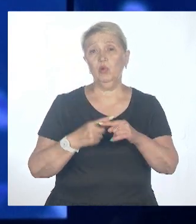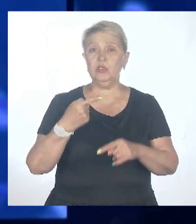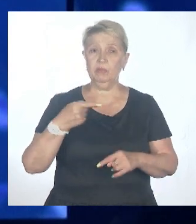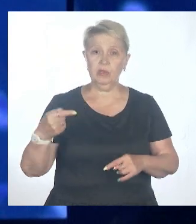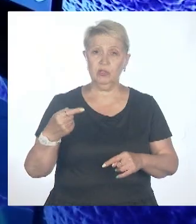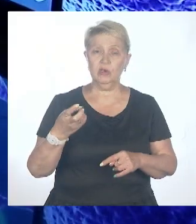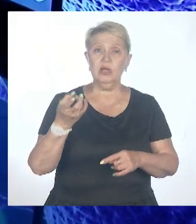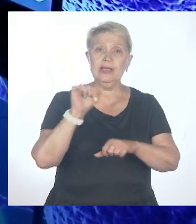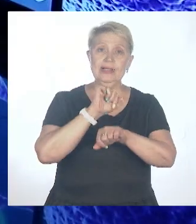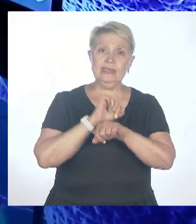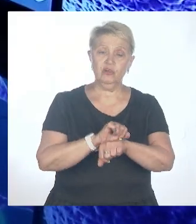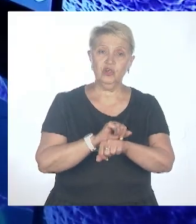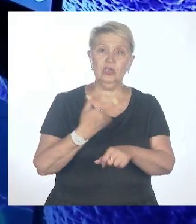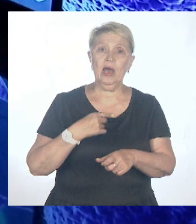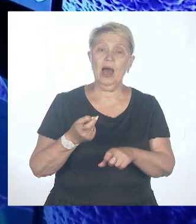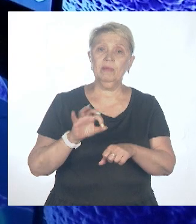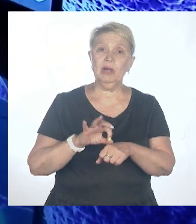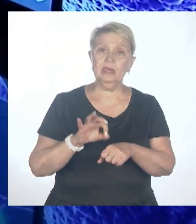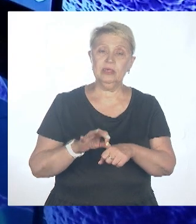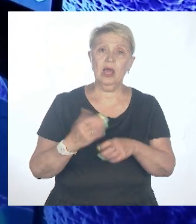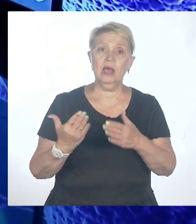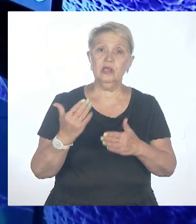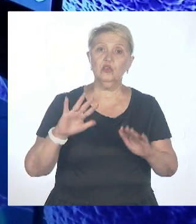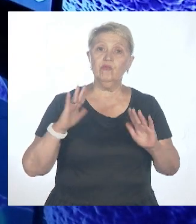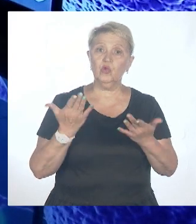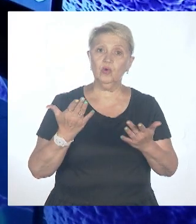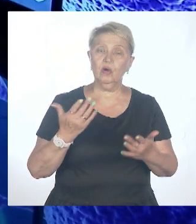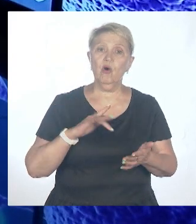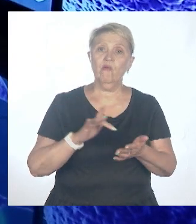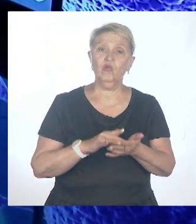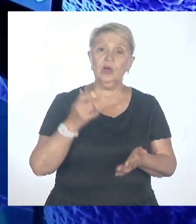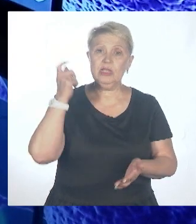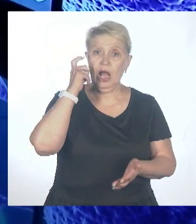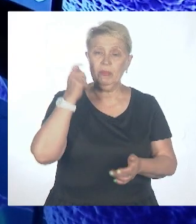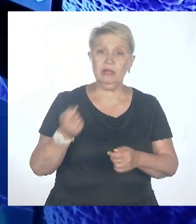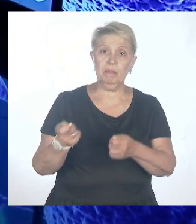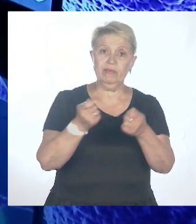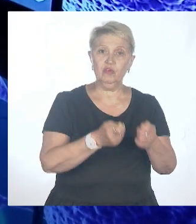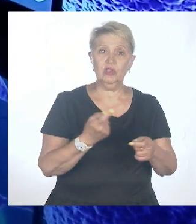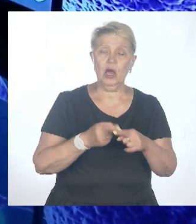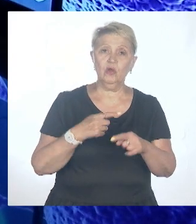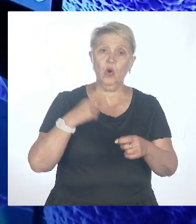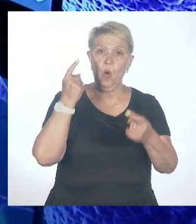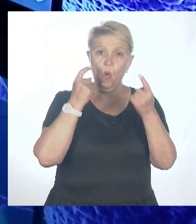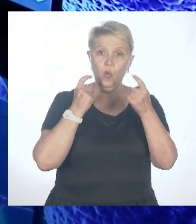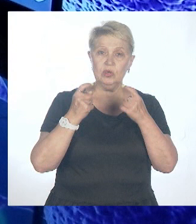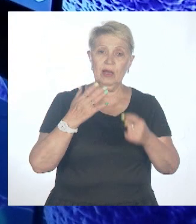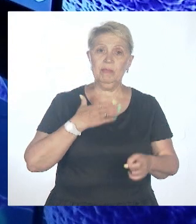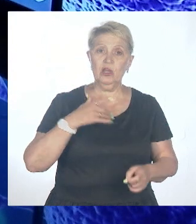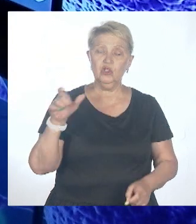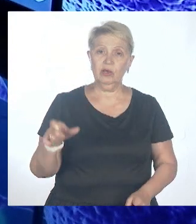защищены от этой ОСПы. Если, не дай бог, в Хабаровск кто-то привезет эту ОСПу мне, человеку,